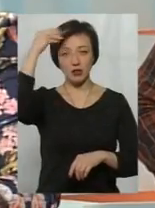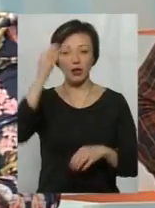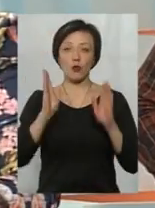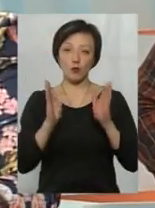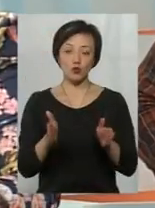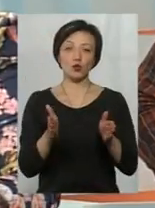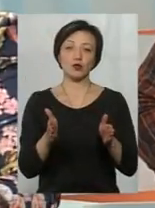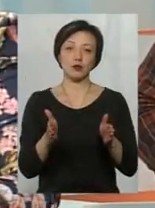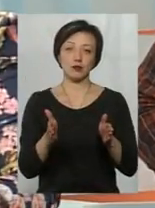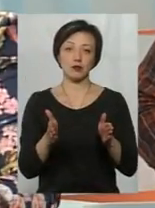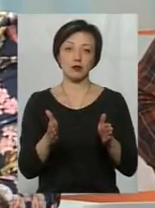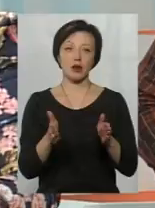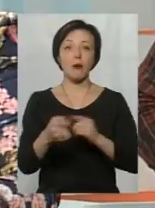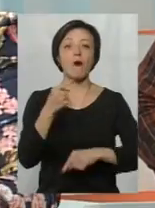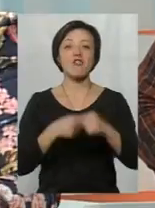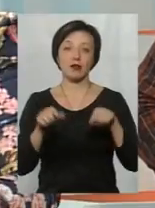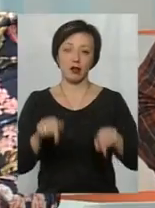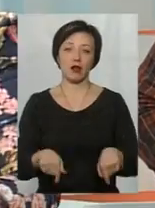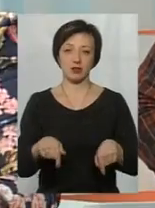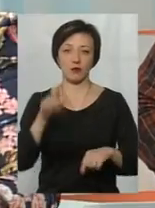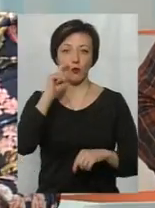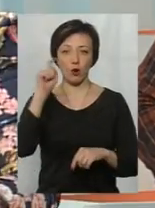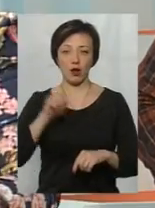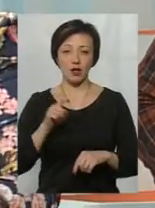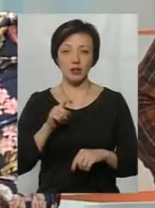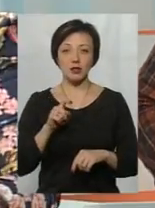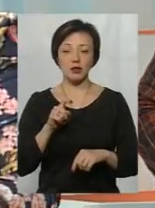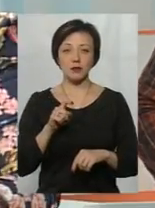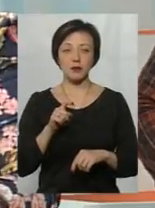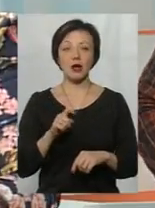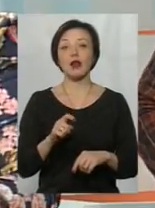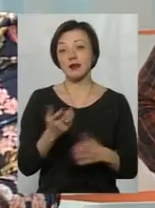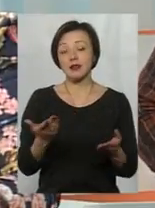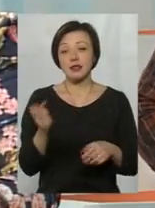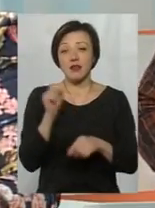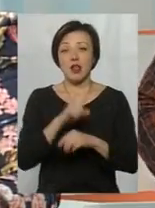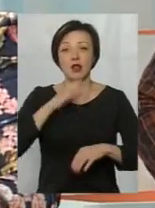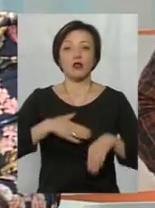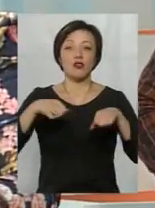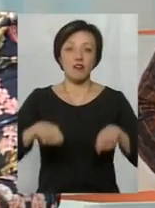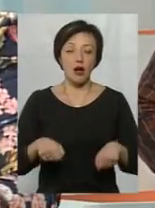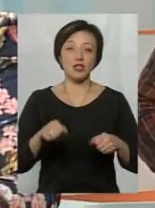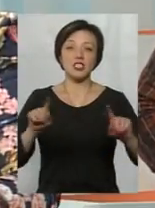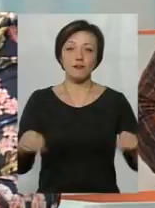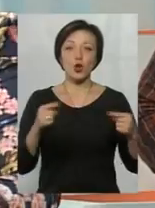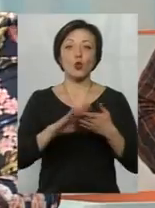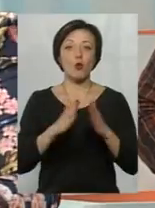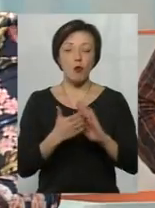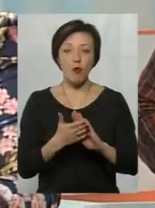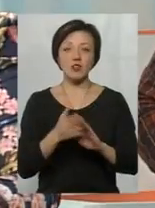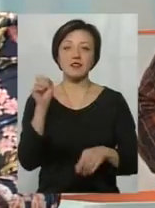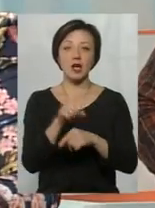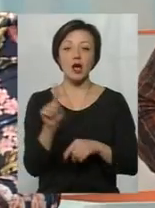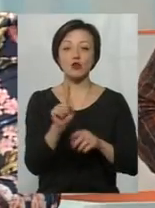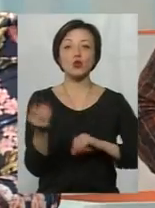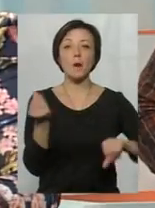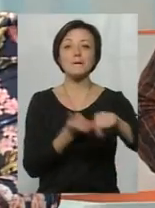побудуть, вони будуть повертатися назад в Україну. Тепер завдання нашої влади і нас – створити їм умови, завдання, щоб